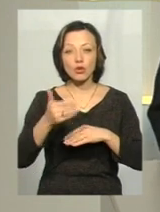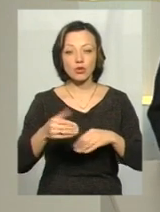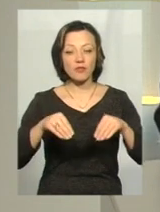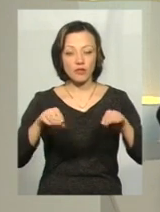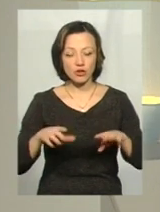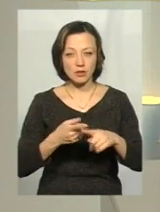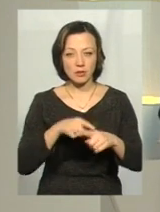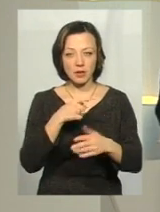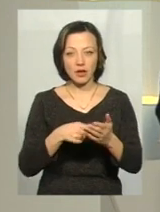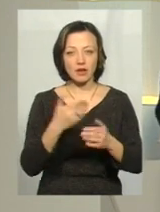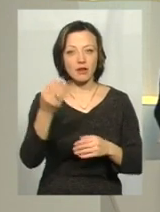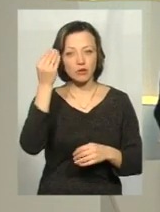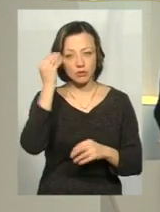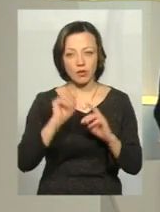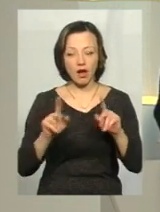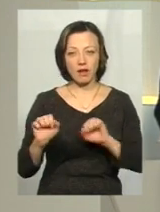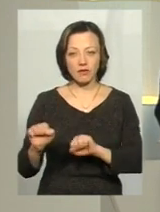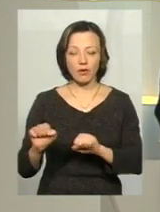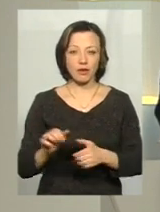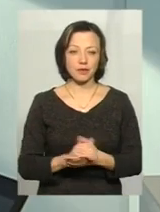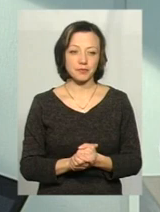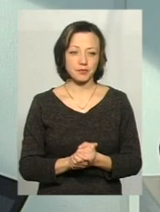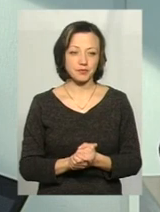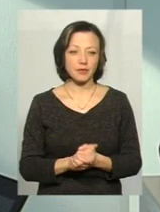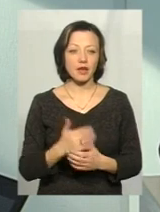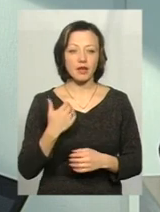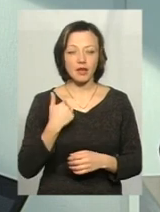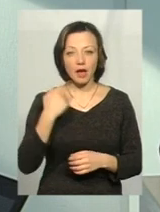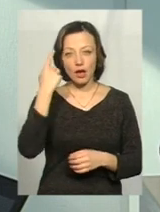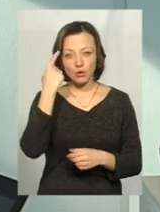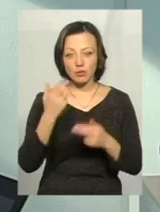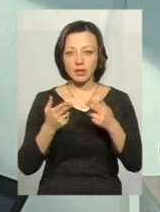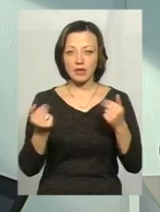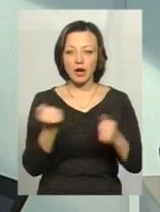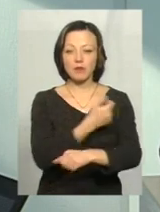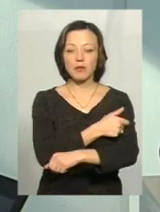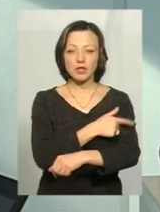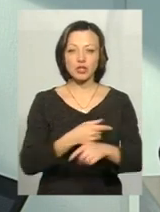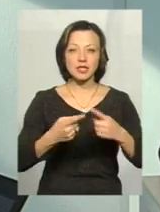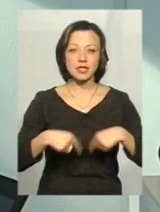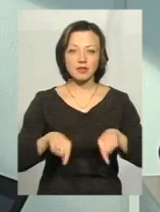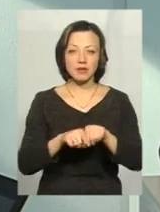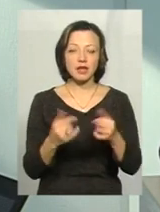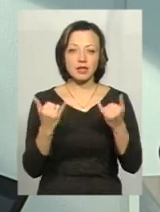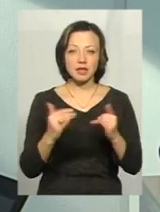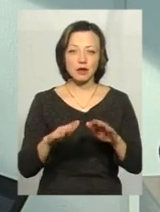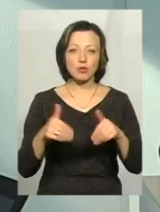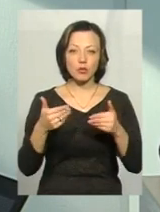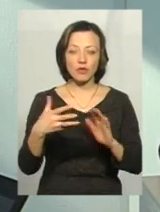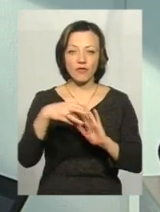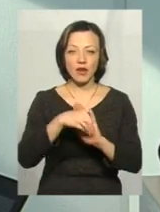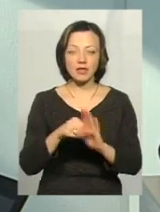питання? На вашу думку, як адвокат? Я думаю, так. Оскільки в медичній сфері зараз вже пропонується ввести